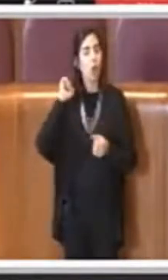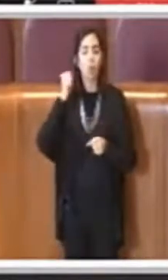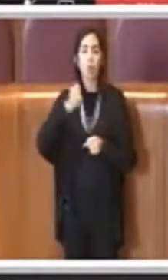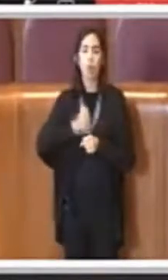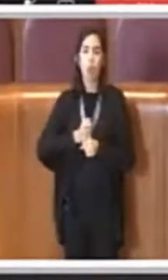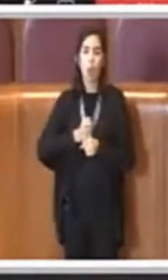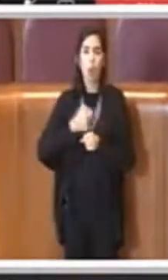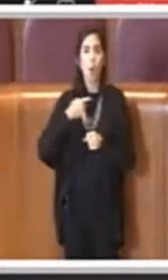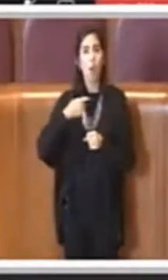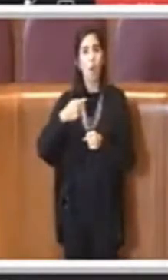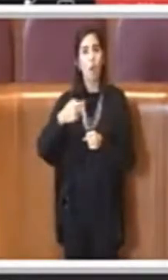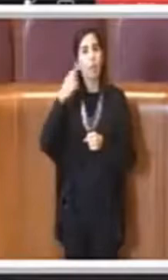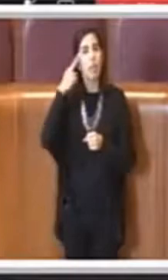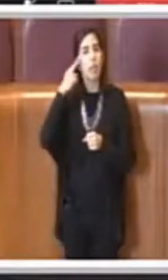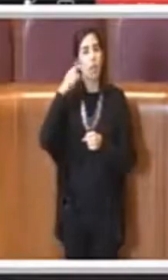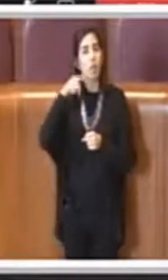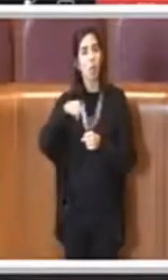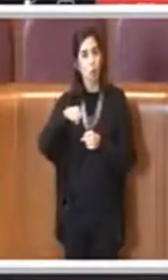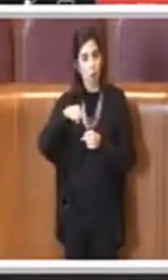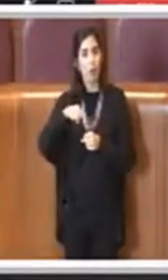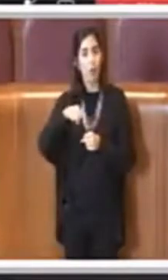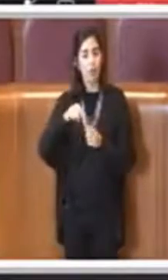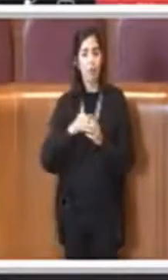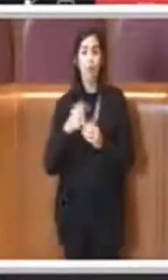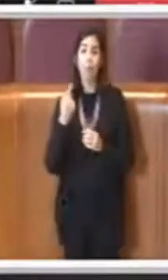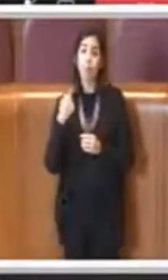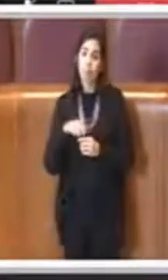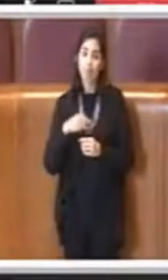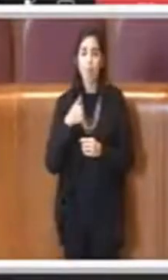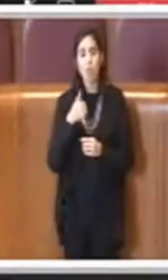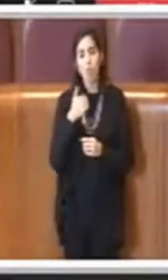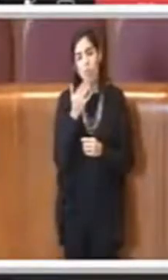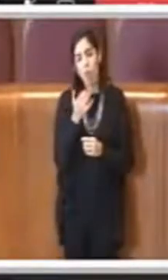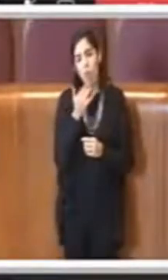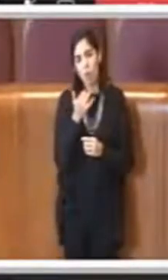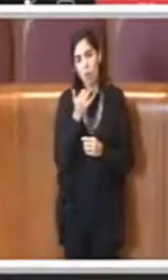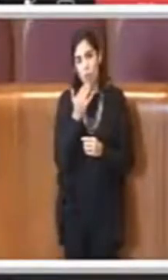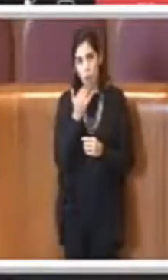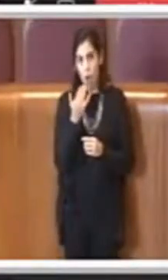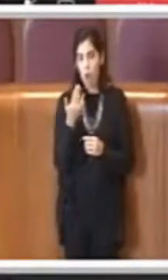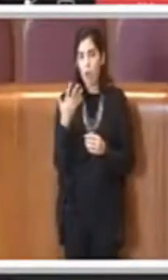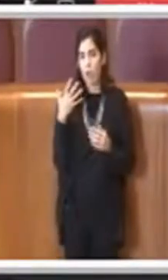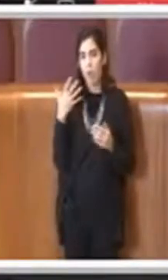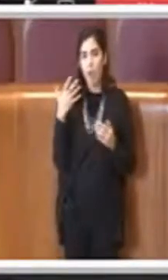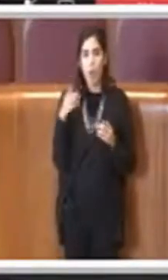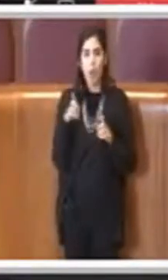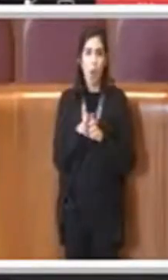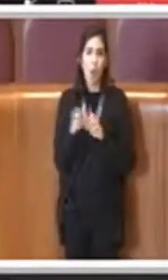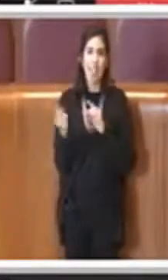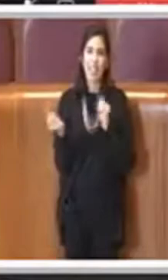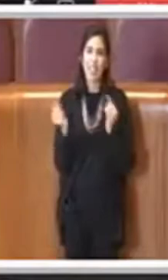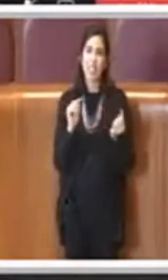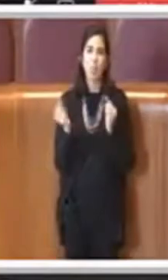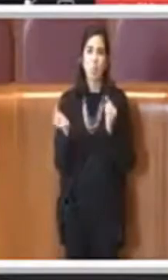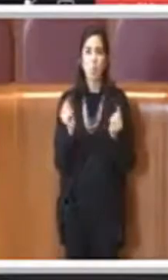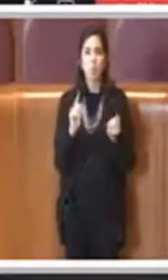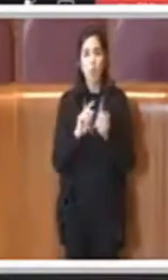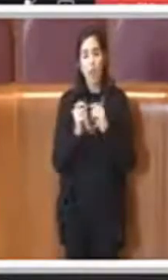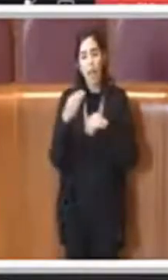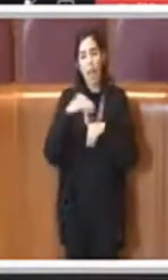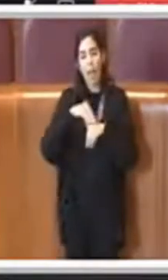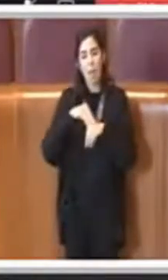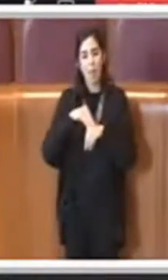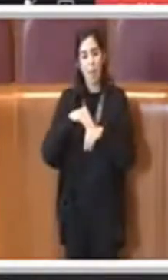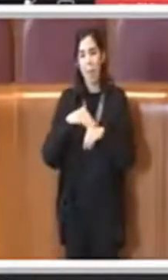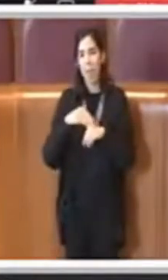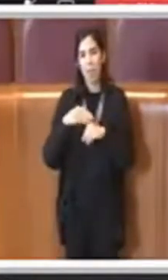ed appunto per questo io non voglio scendere nel discorso degli emendamenti, mi riservo di parlarne in altre sedi